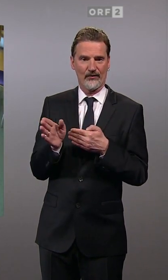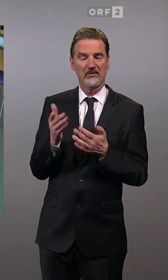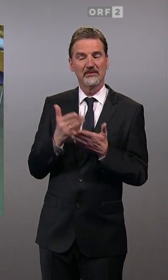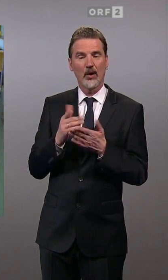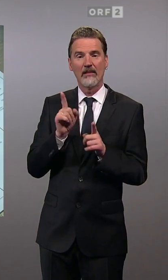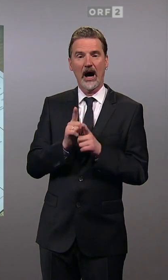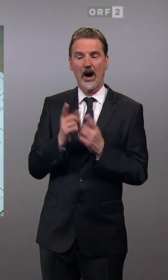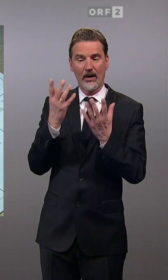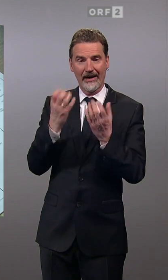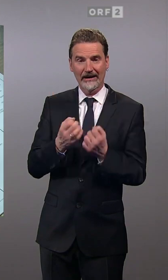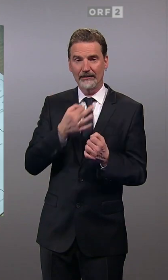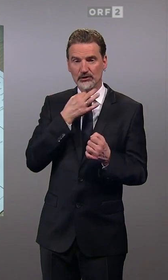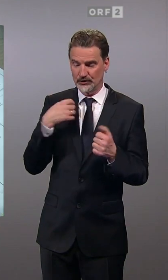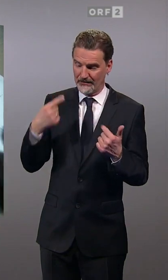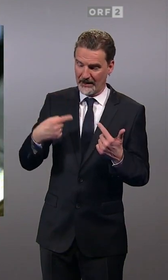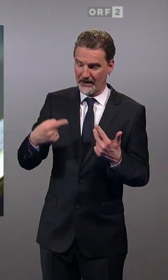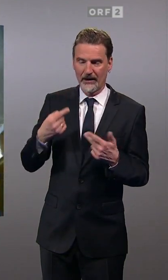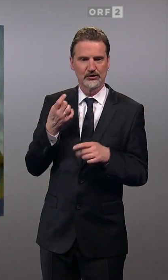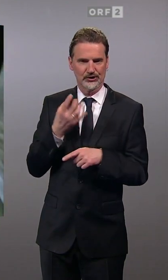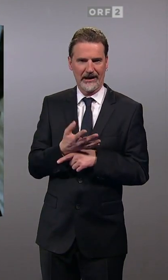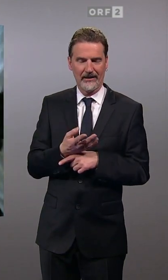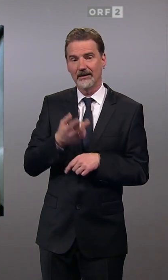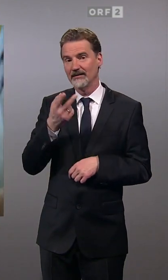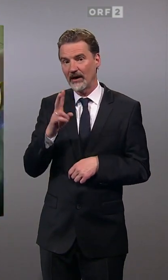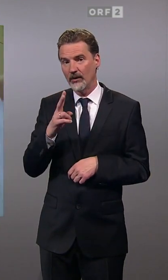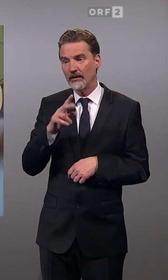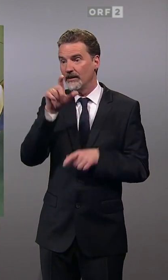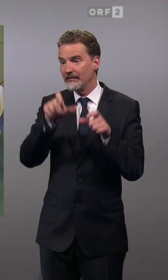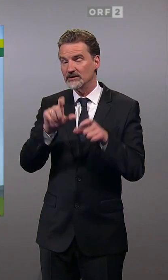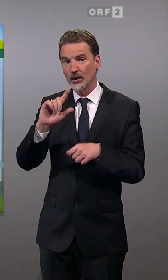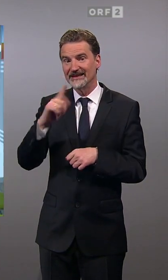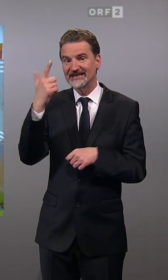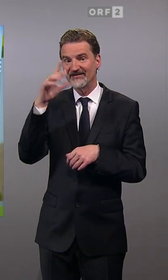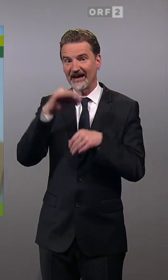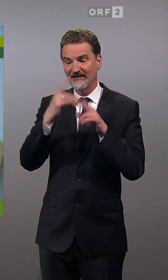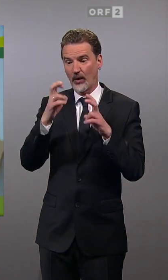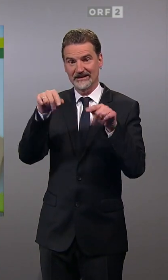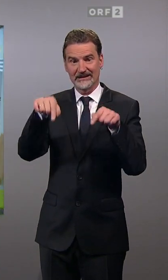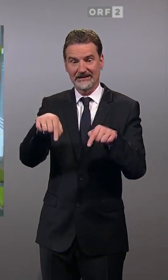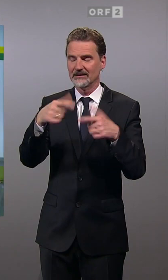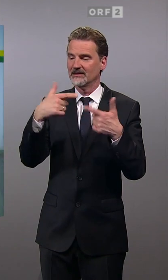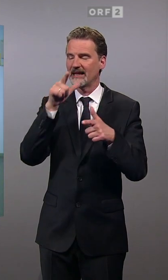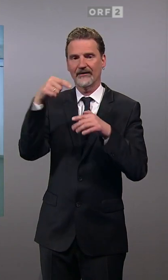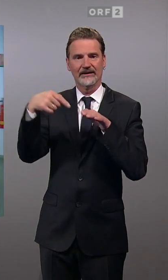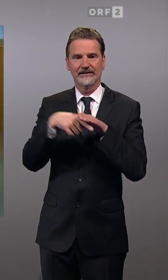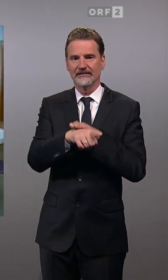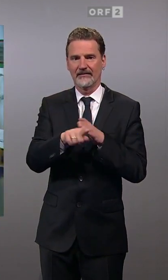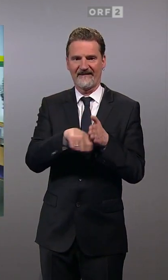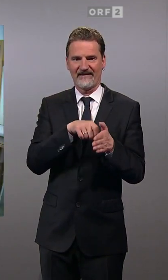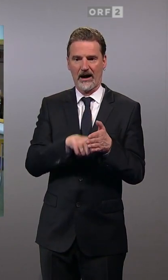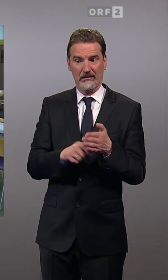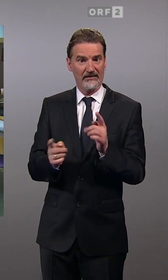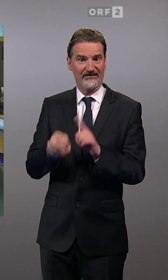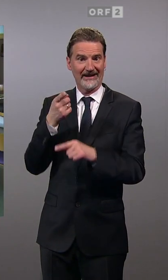ausgezählt sein. Denn Menschen mit einem Zweitwohnsitz dürfen nicht mehr mitwählen. Und das betrifft hier fast die Hälfte der Einwohner.